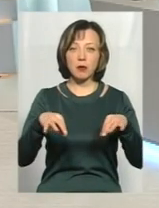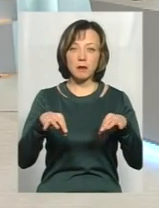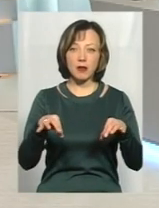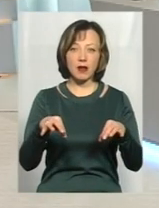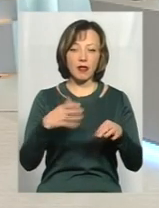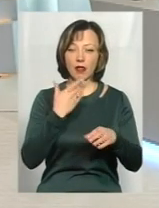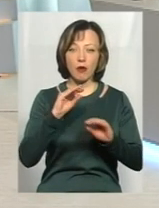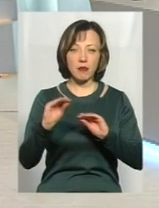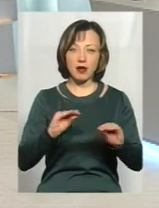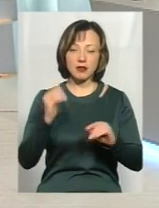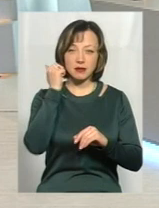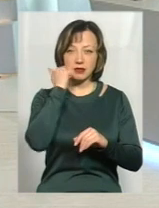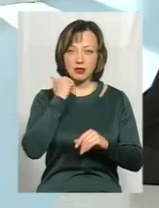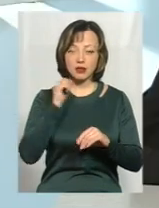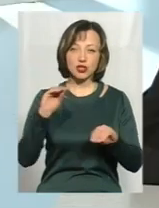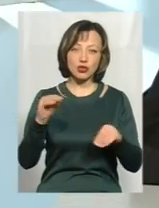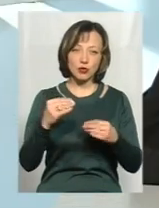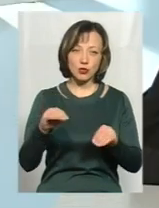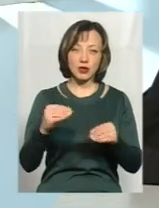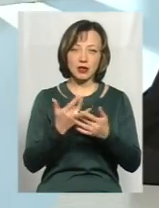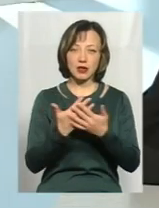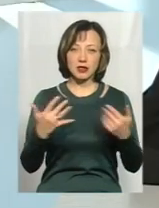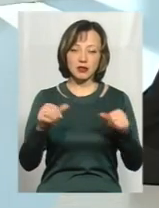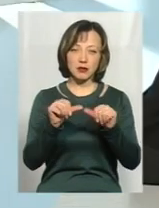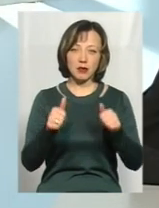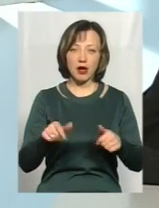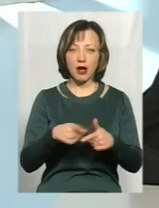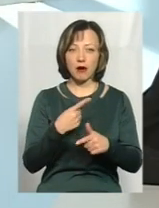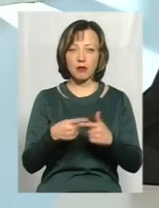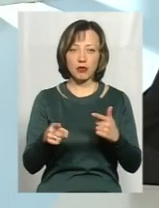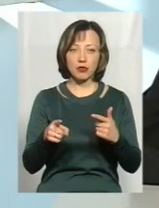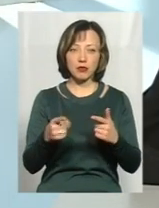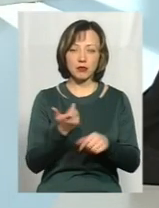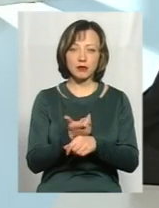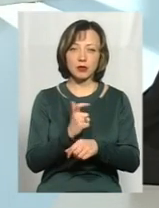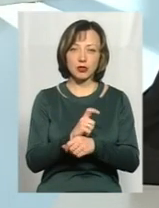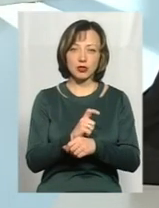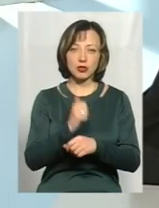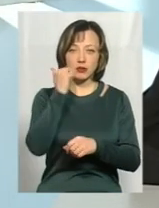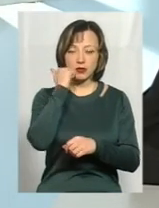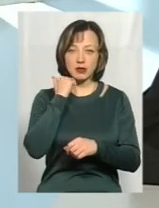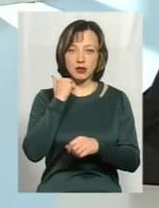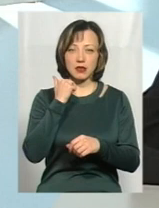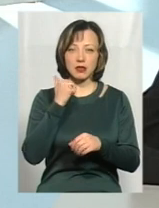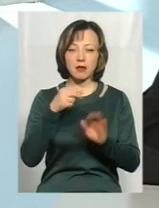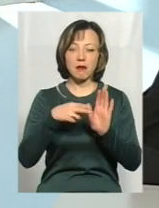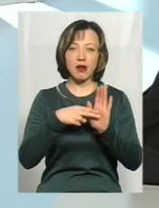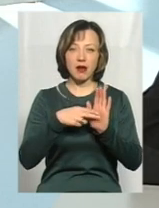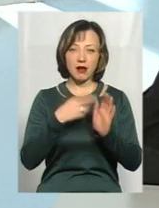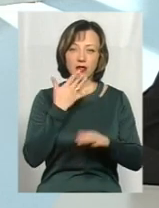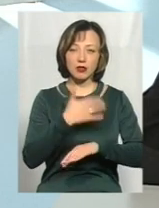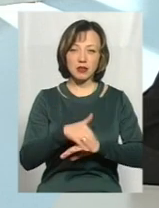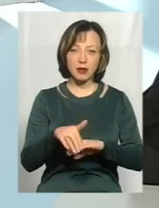які не обладнані цим. Це старенькі жигулі різних моделей, або якісь більш старі іноземні виробництва